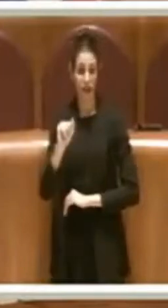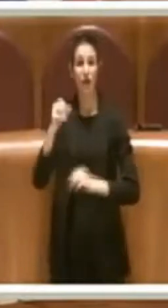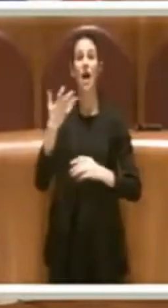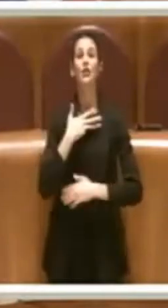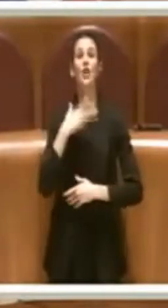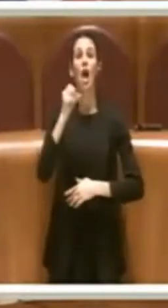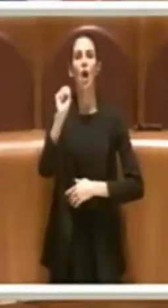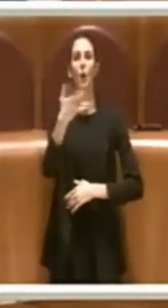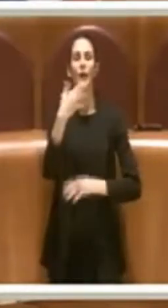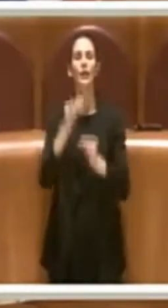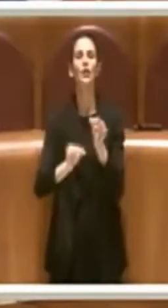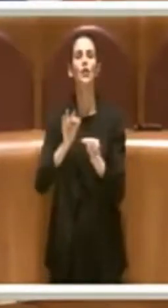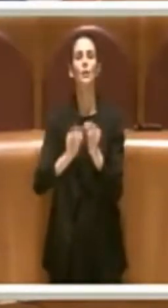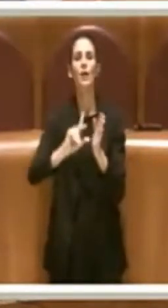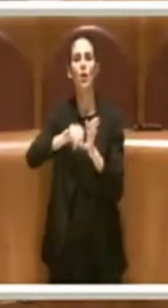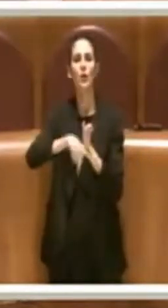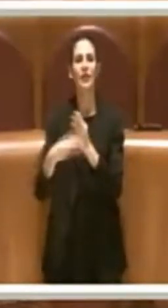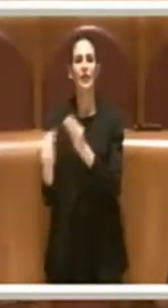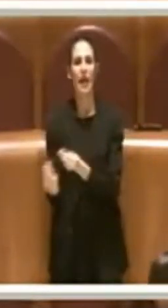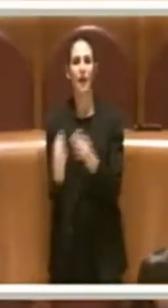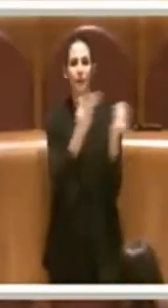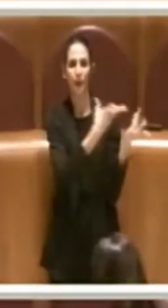Grazie, Presidente.